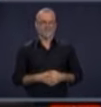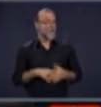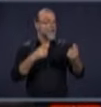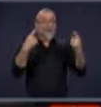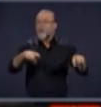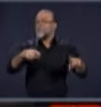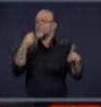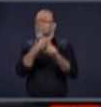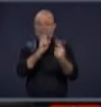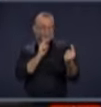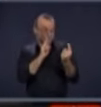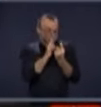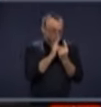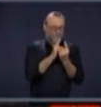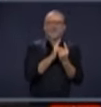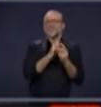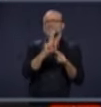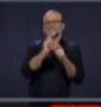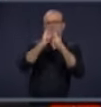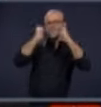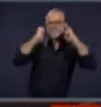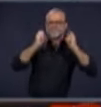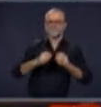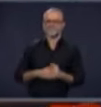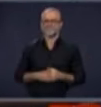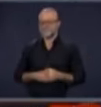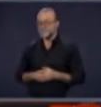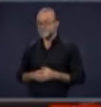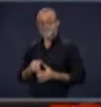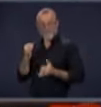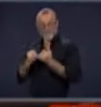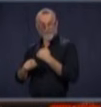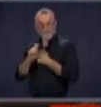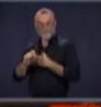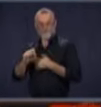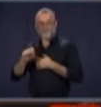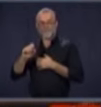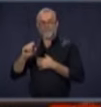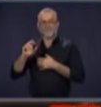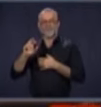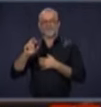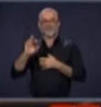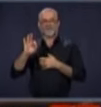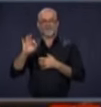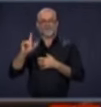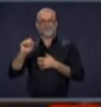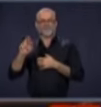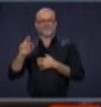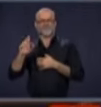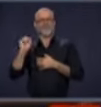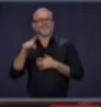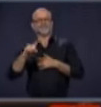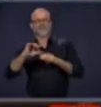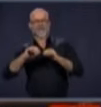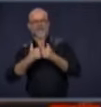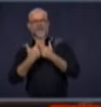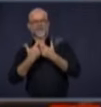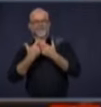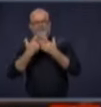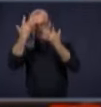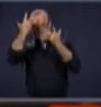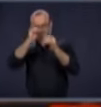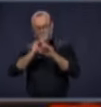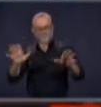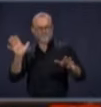et s'ils sont plus prêts de porter un masque. Pouvez-vous nous dire comment la